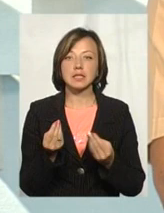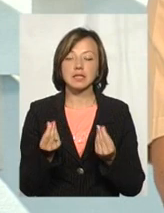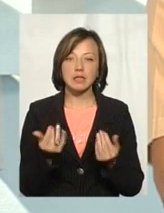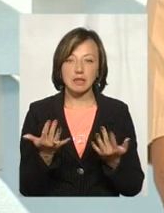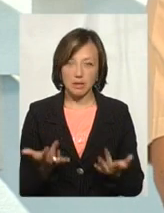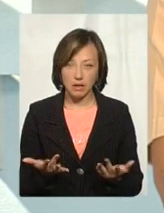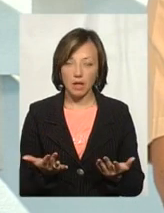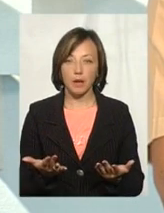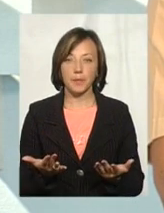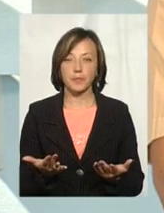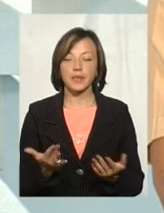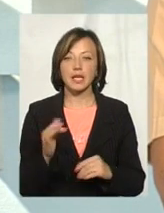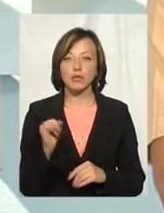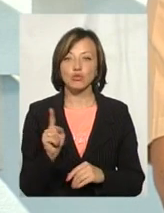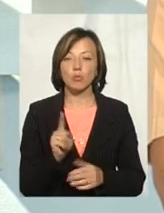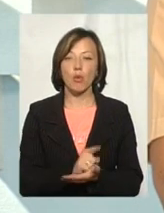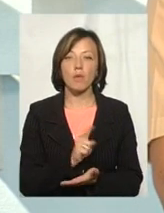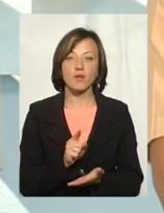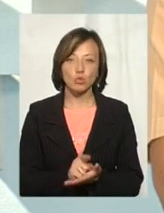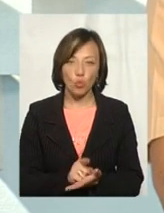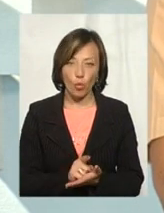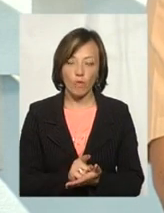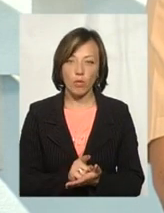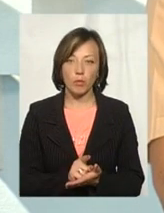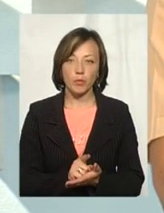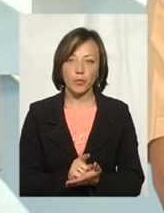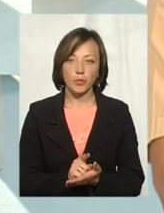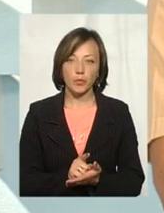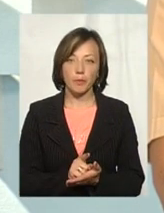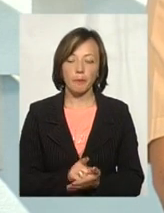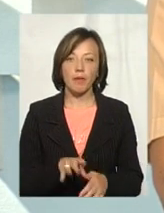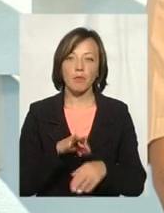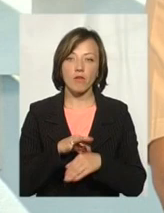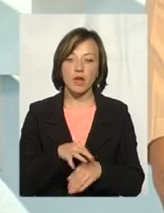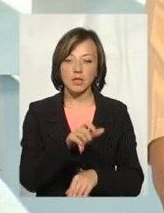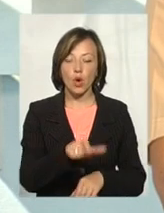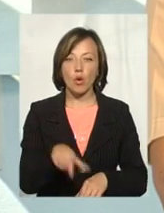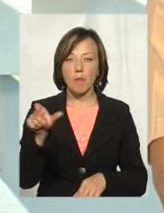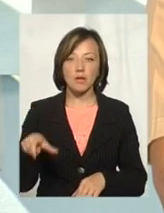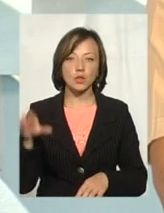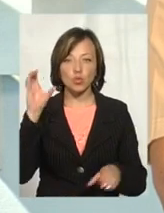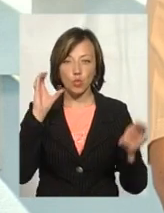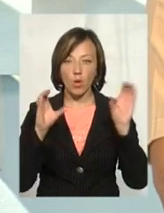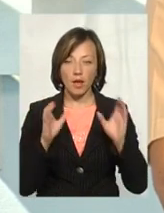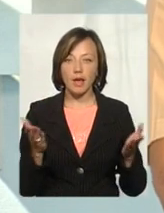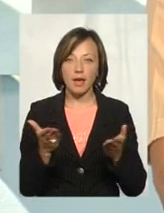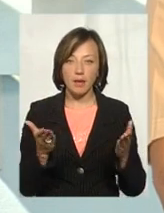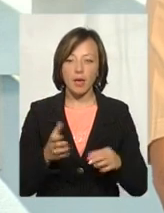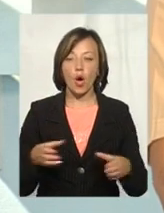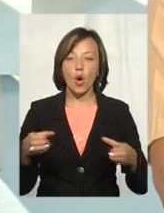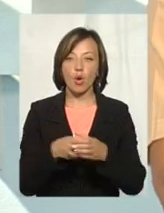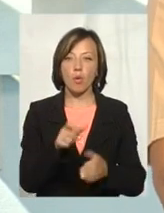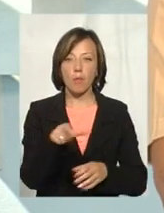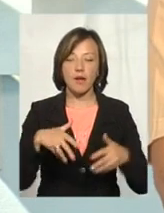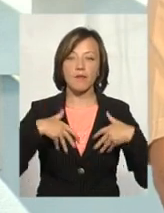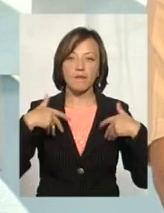коштів ми отримаємо, і щоб обов'язково провелися громадські слухання, на яких би громада